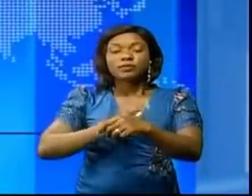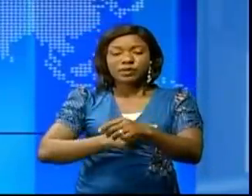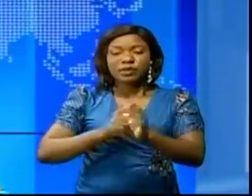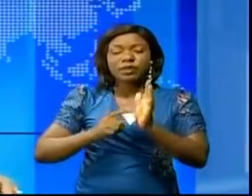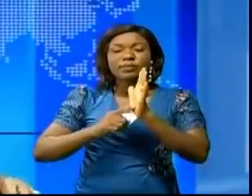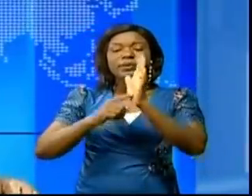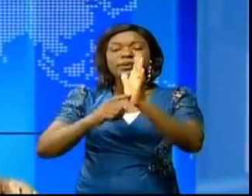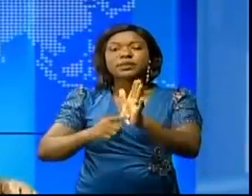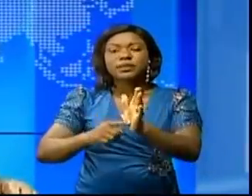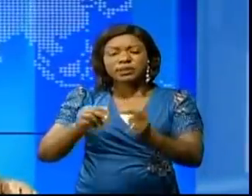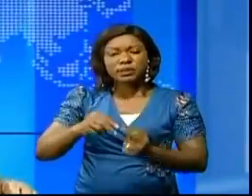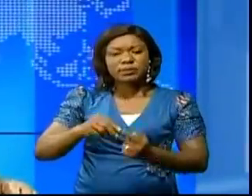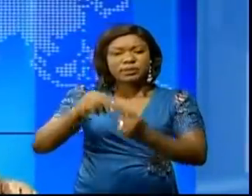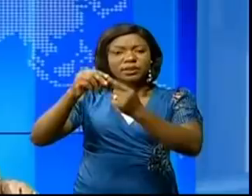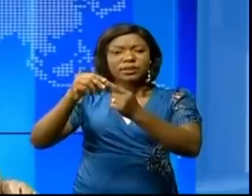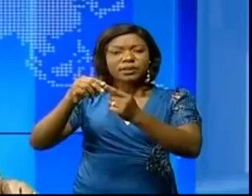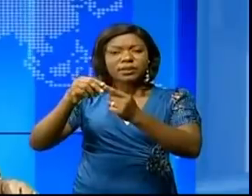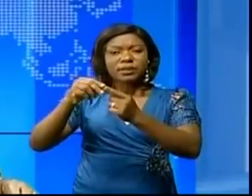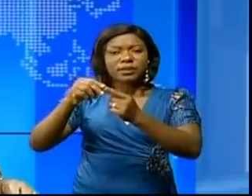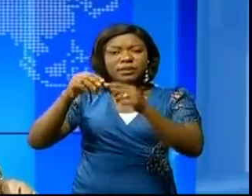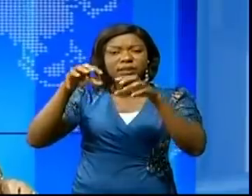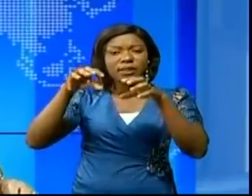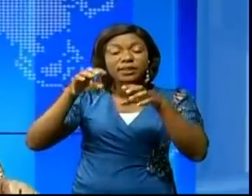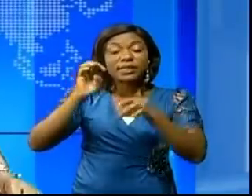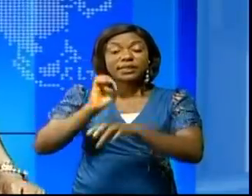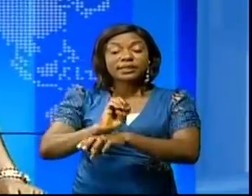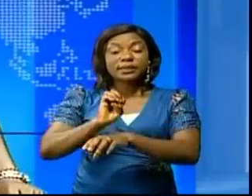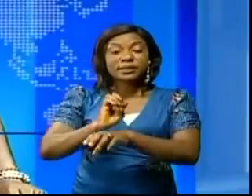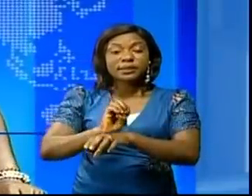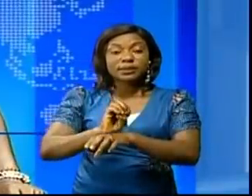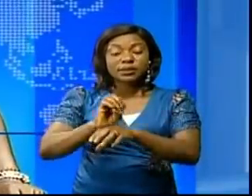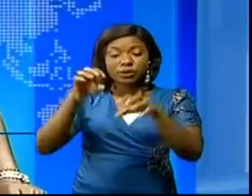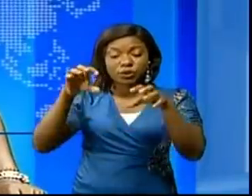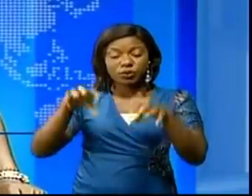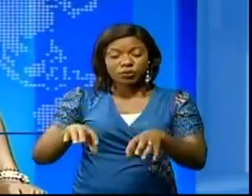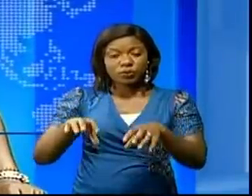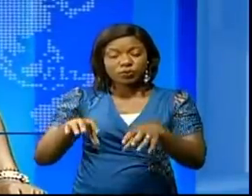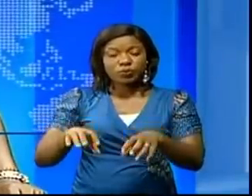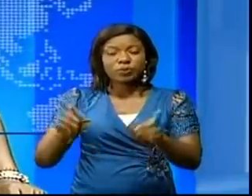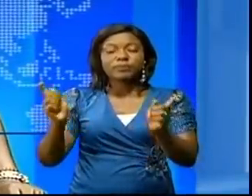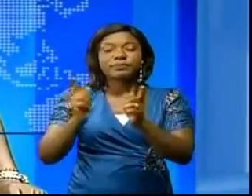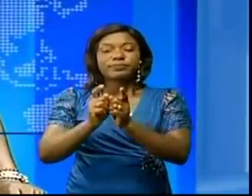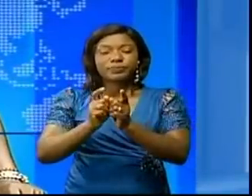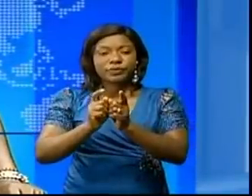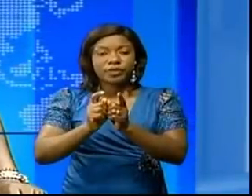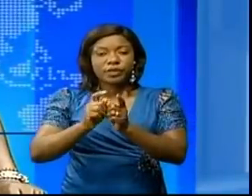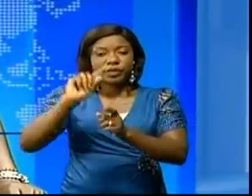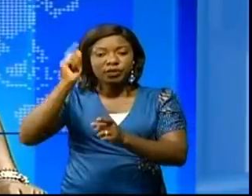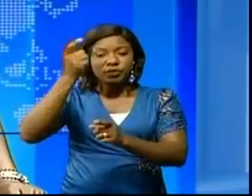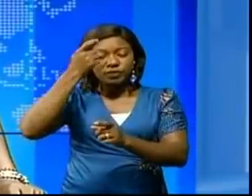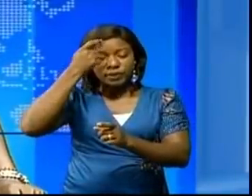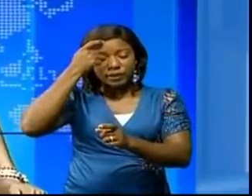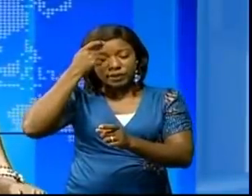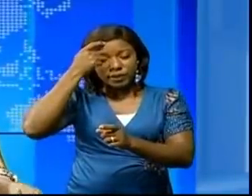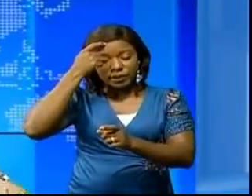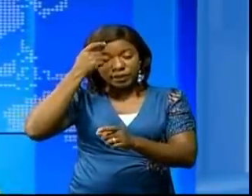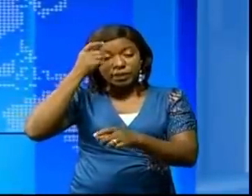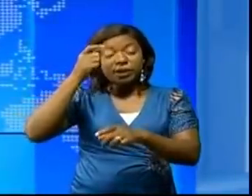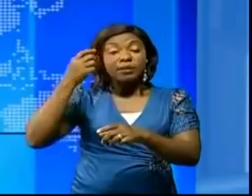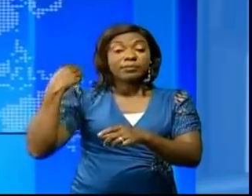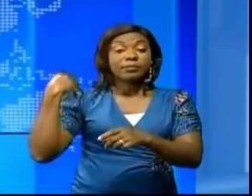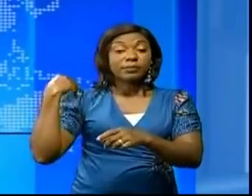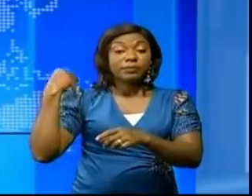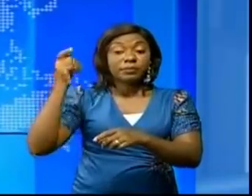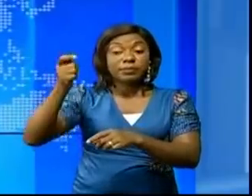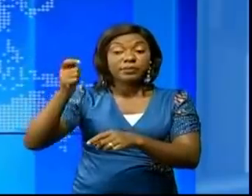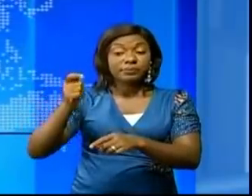au Congo a rencontré, allais-je dire, le gouverneur militaire de la province de Litori, le lieutenant général